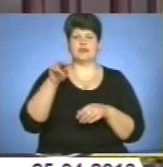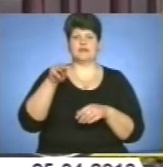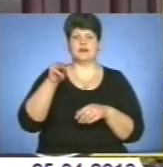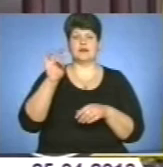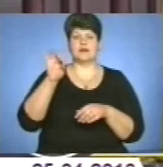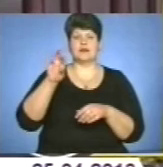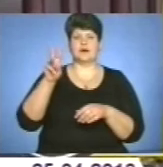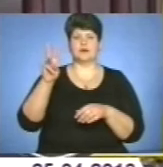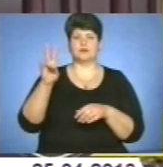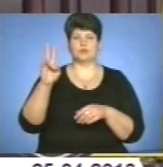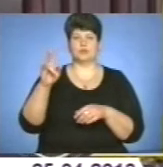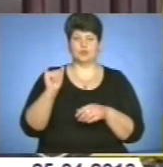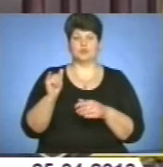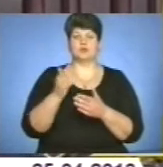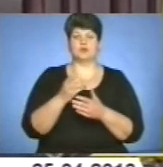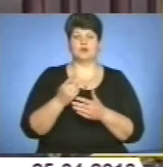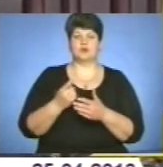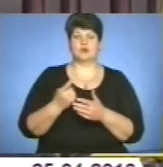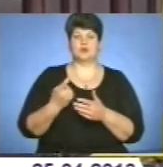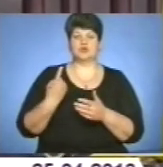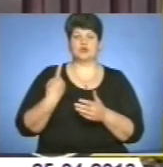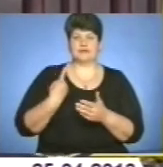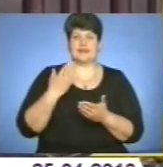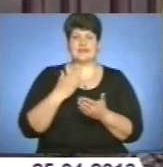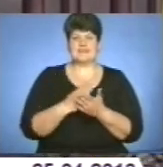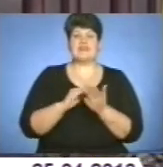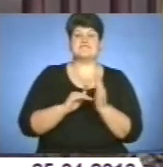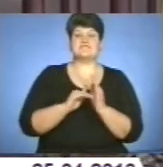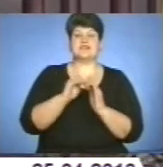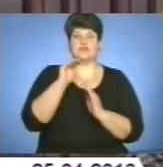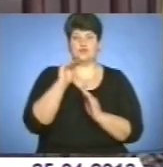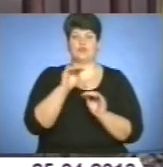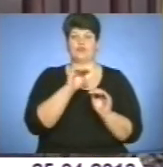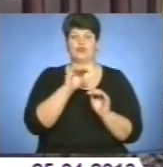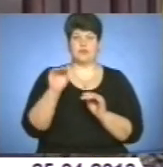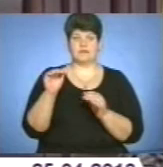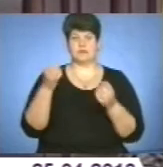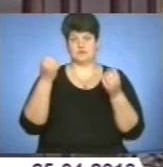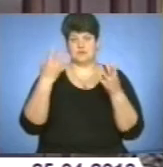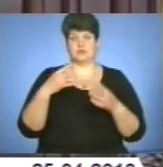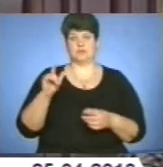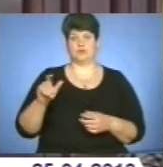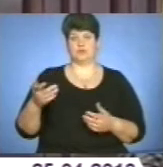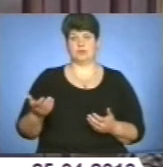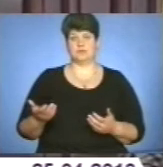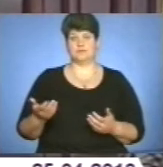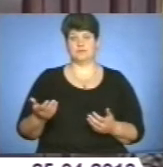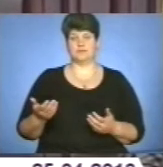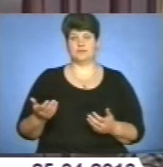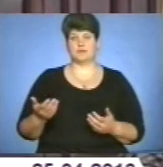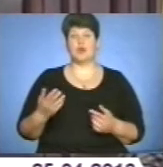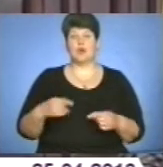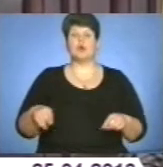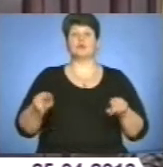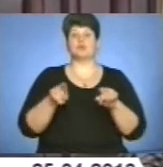Військовослужбовців строкової служби є вищою в порівнянні з цивільним населенням. Подібна